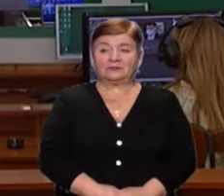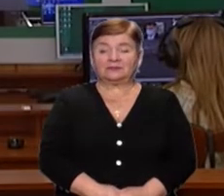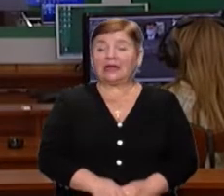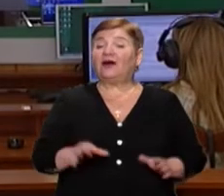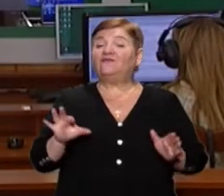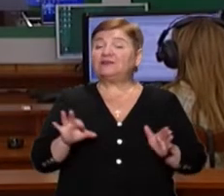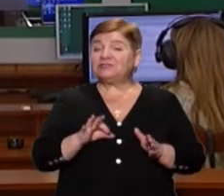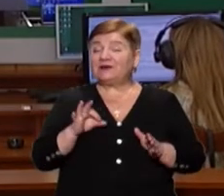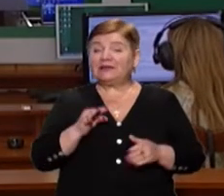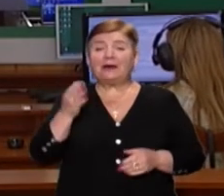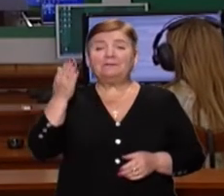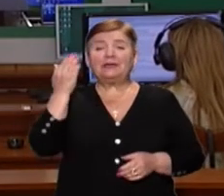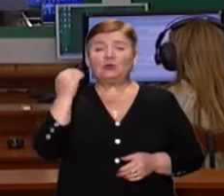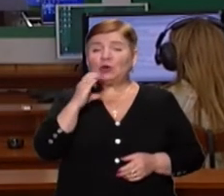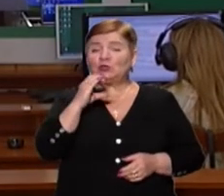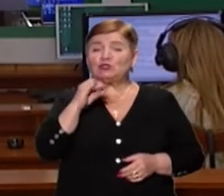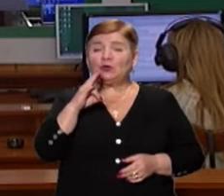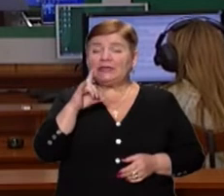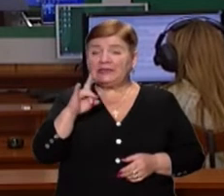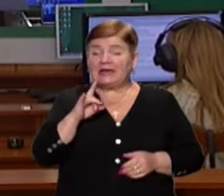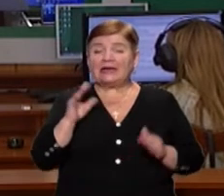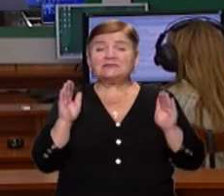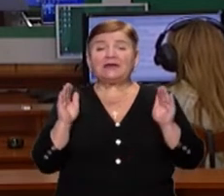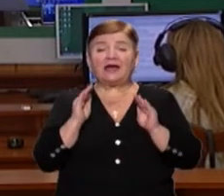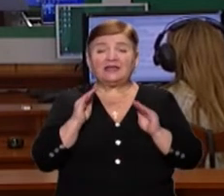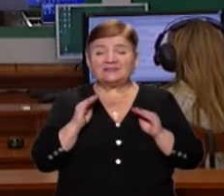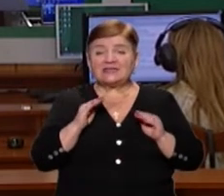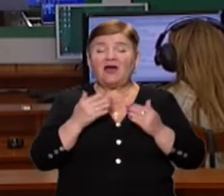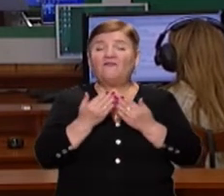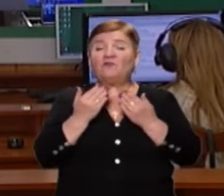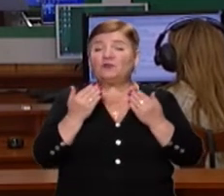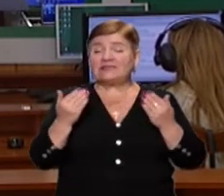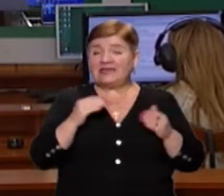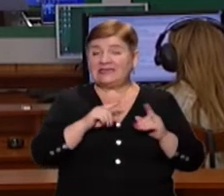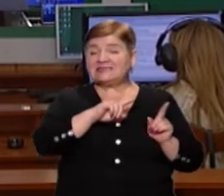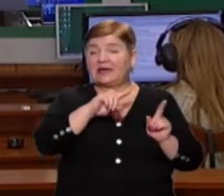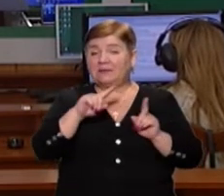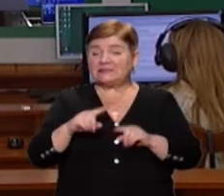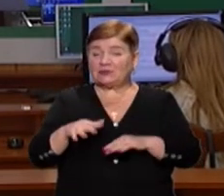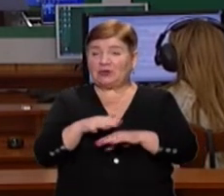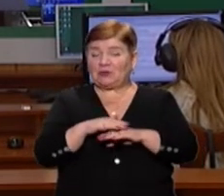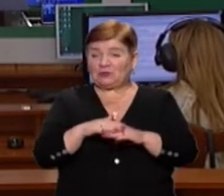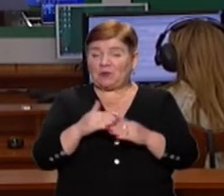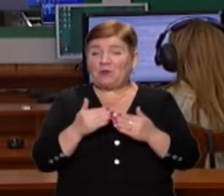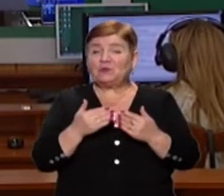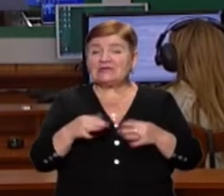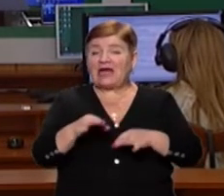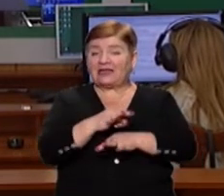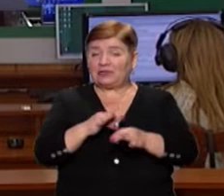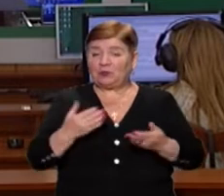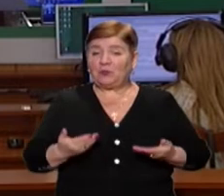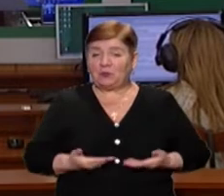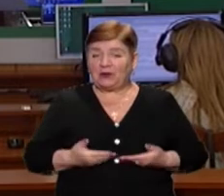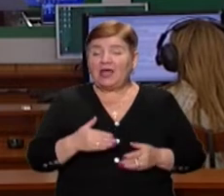Вишиванки минулого століття зберігають у Закарпатському музеї народної архітектури та побуту. Директор закладу Василь Коцан розповів,